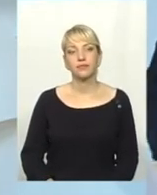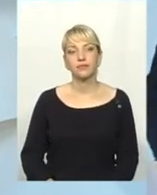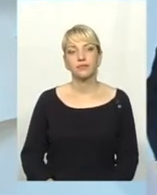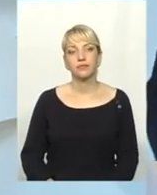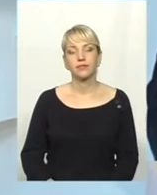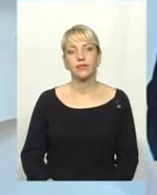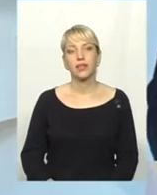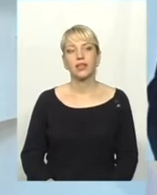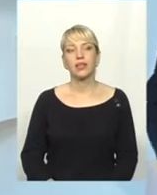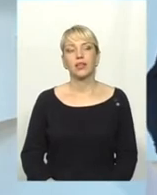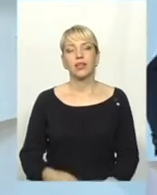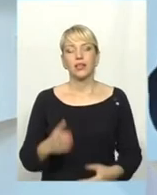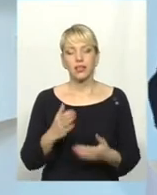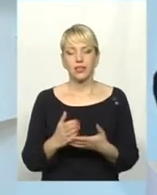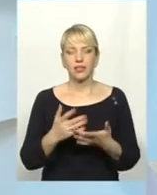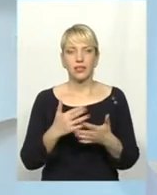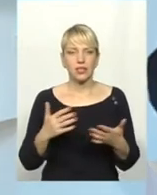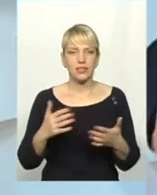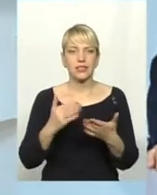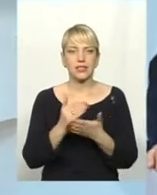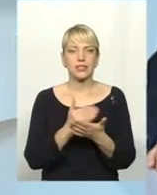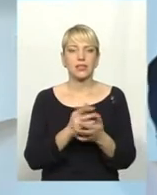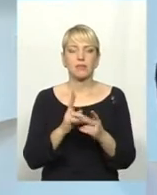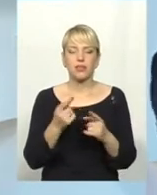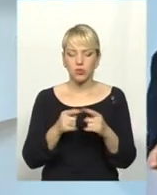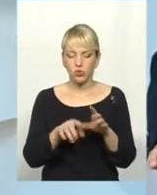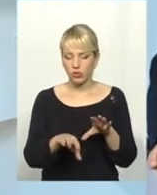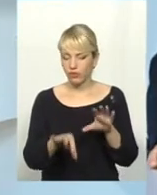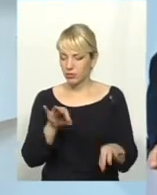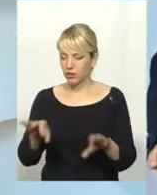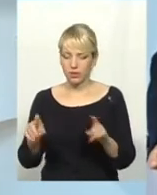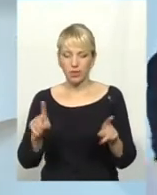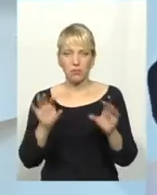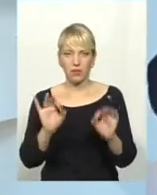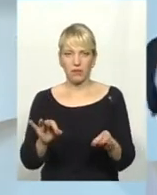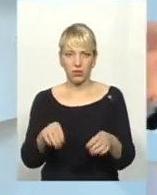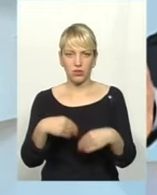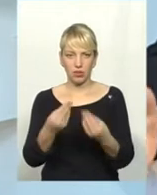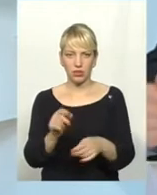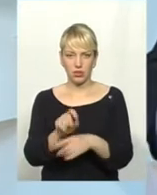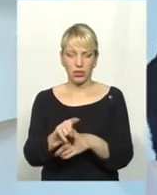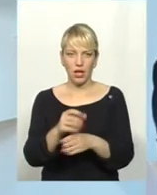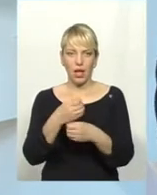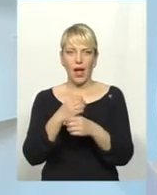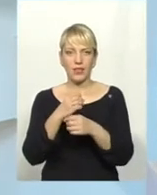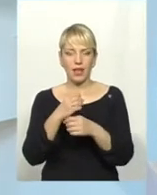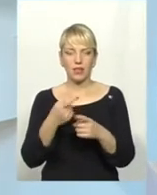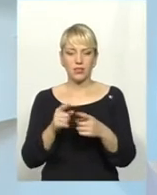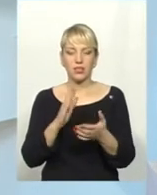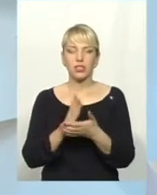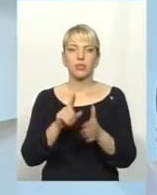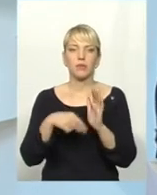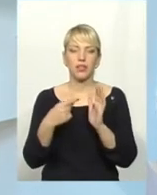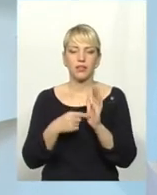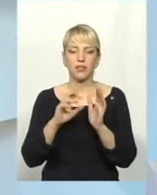генітальна закрита система. Як з цього вибрати? Що робити? Виникає питання техніки забору, матеріалу.